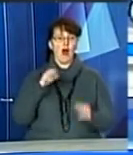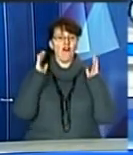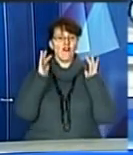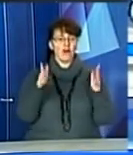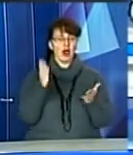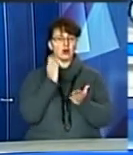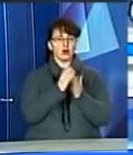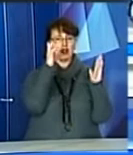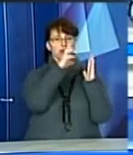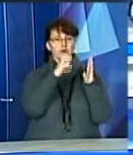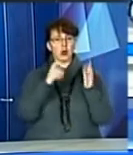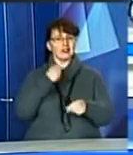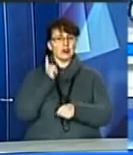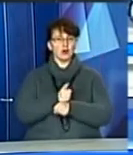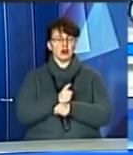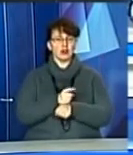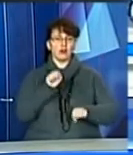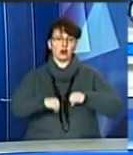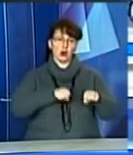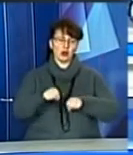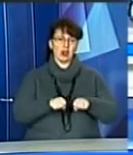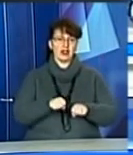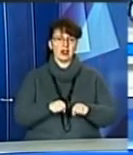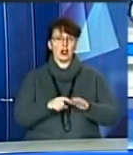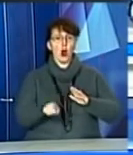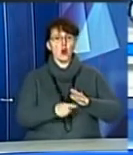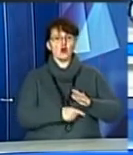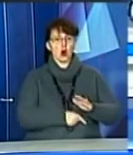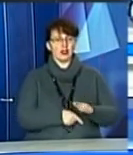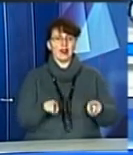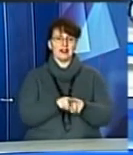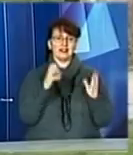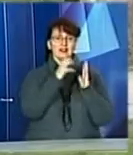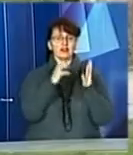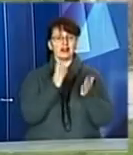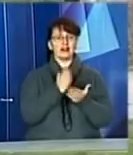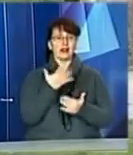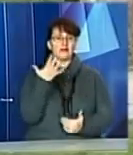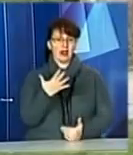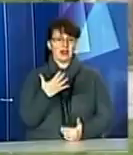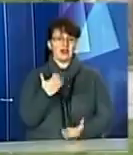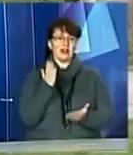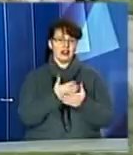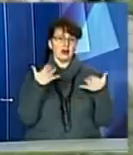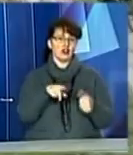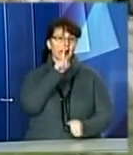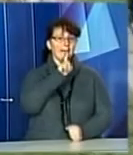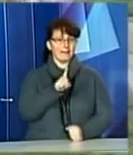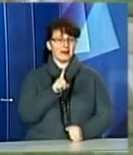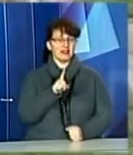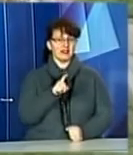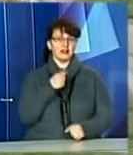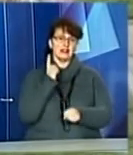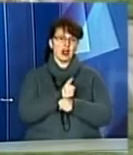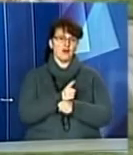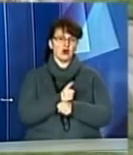забороняють їздити на велосипеді та роликах. Загалом таких знаків є п'ять і стоять вони тут вже майже місяць. Заборонити